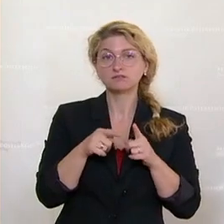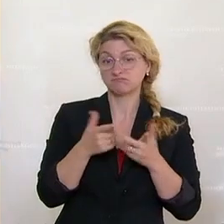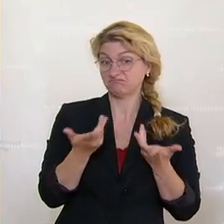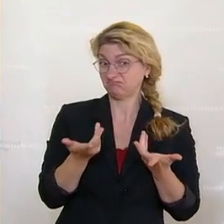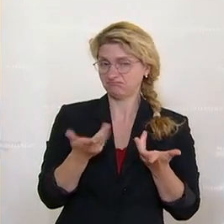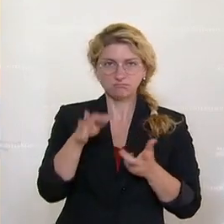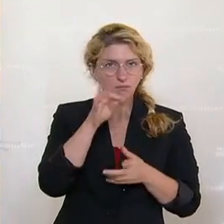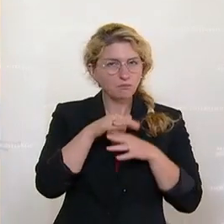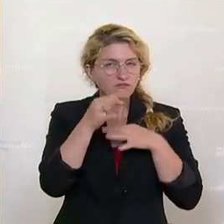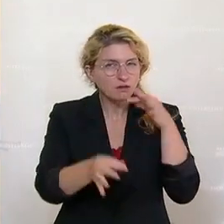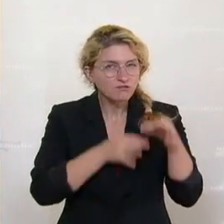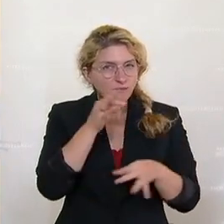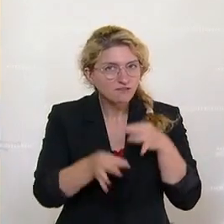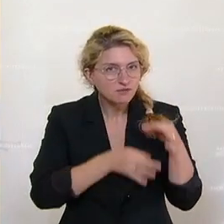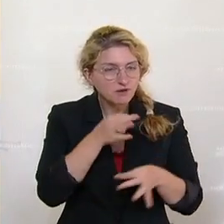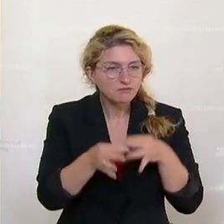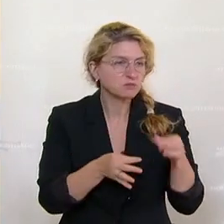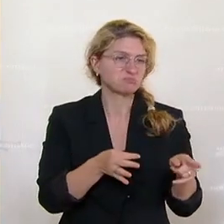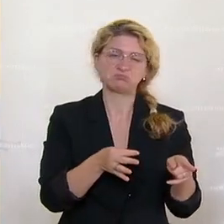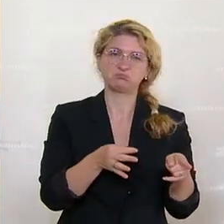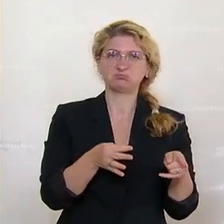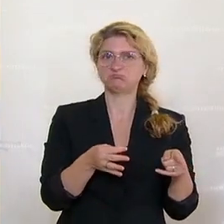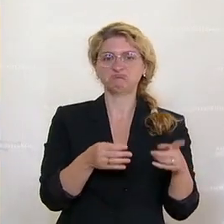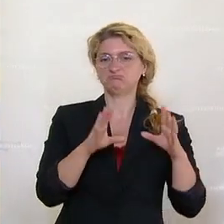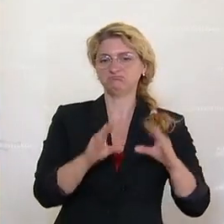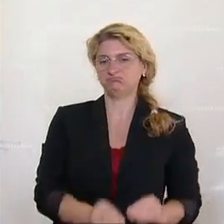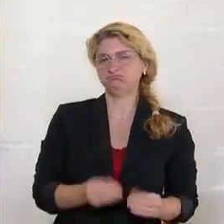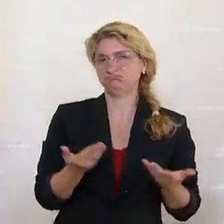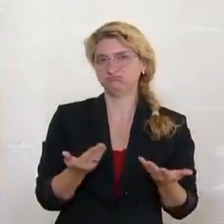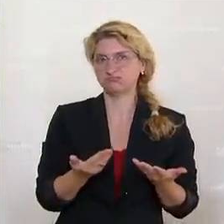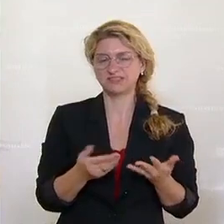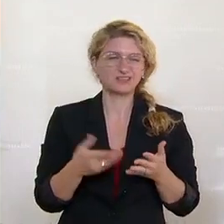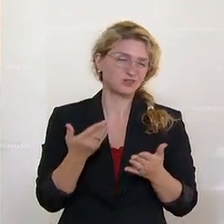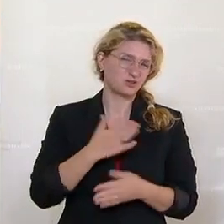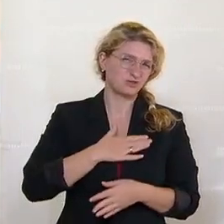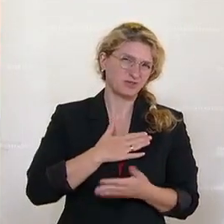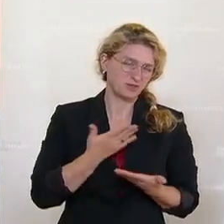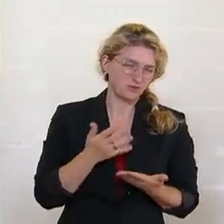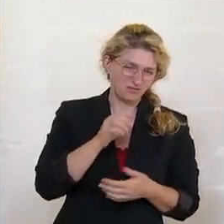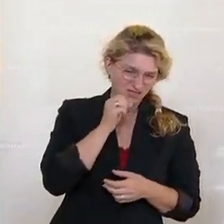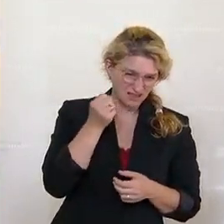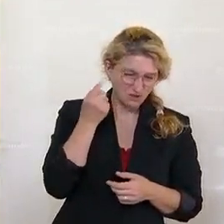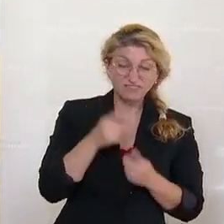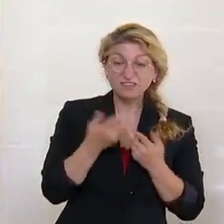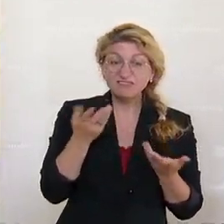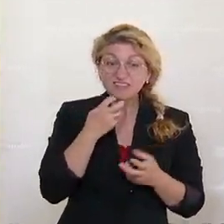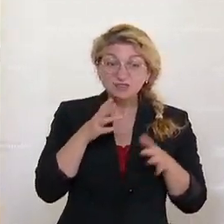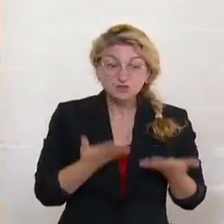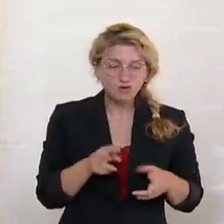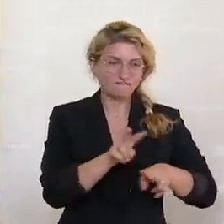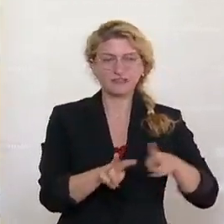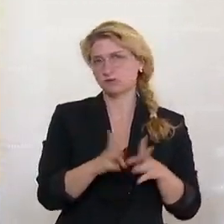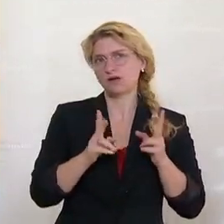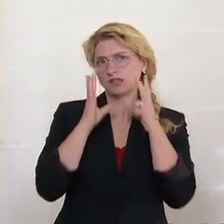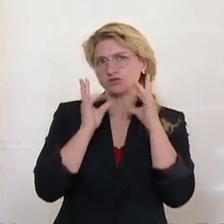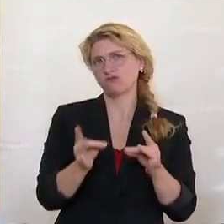übrig. Es wäre ohnehin wenig schlüssig gewesen, denn hätte man das gewollt, hätte man das Video gleich veröffentlichen können.